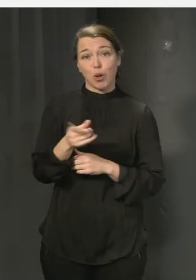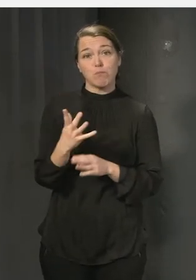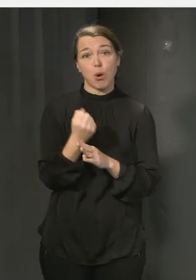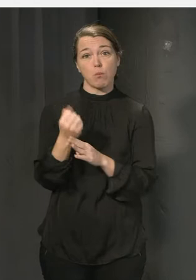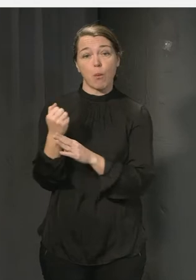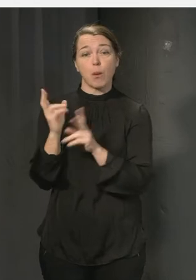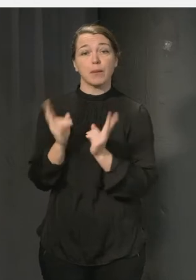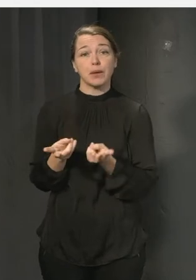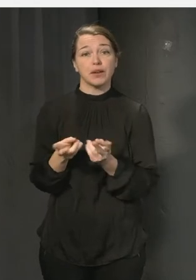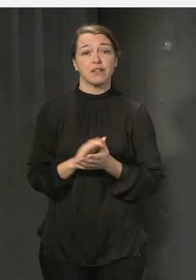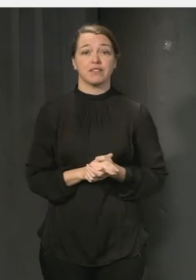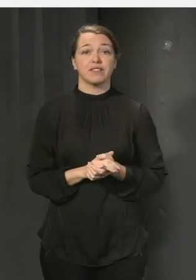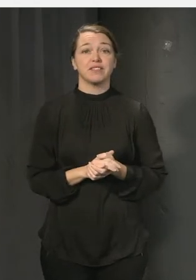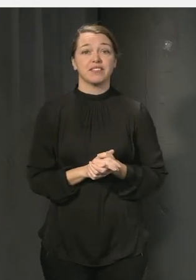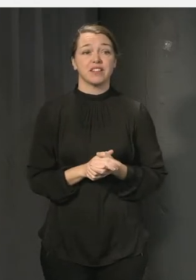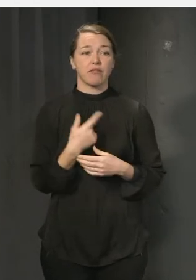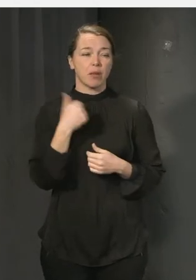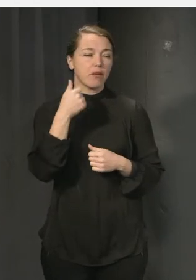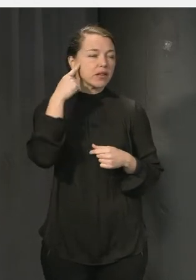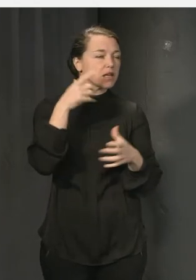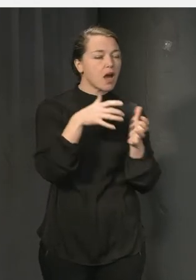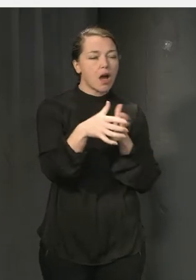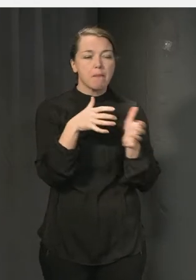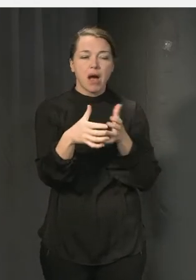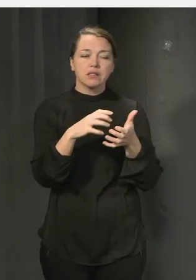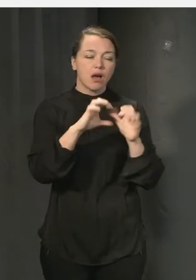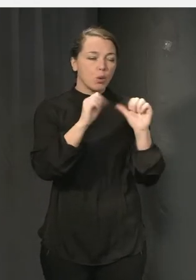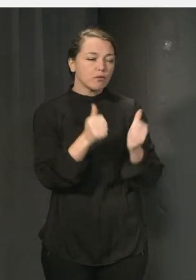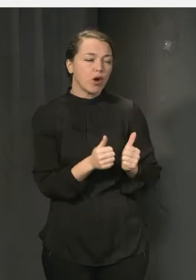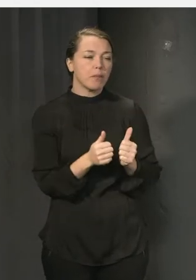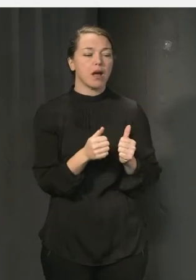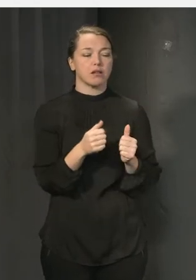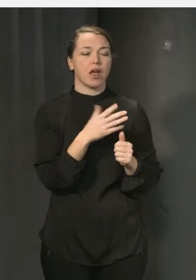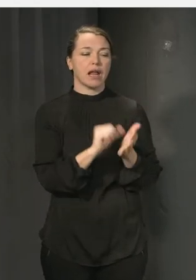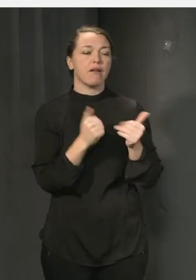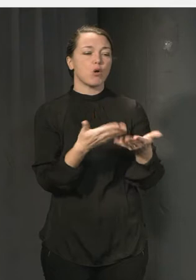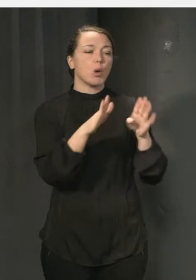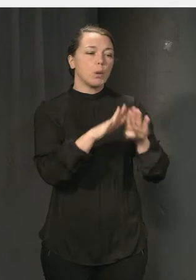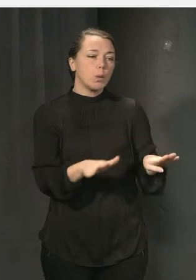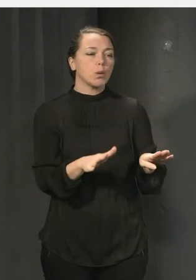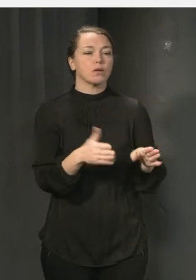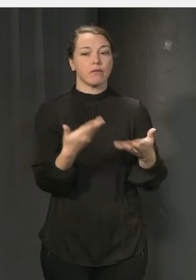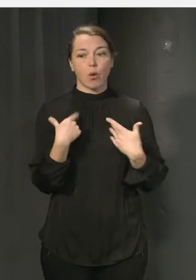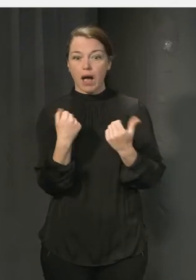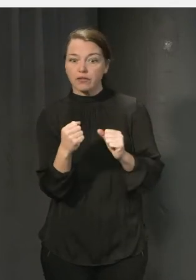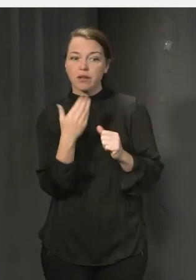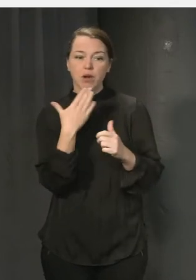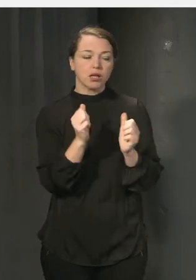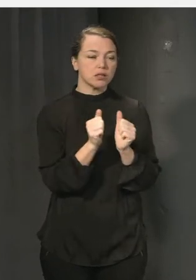miljöerna som vi behöver utforma och tänka på att både kunna få lugn men också aktivitet och sådär. Så att